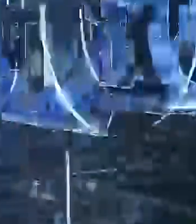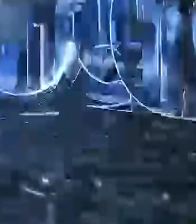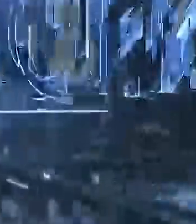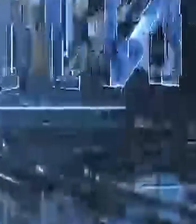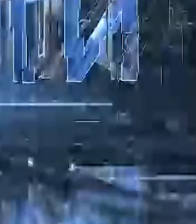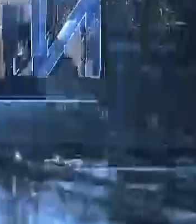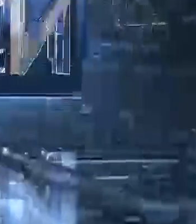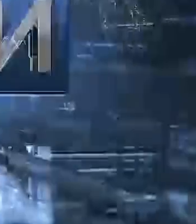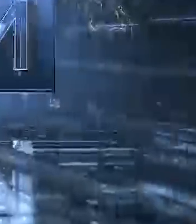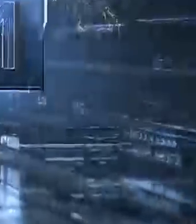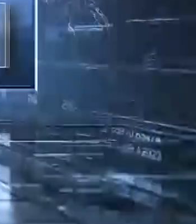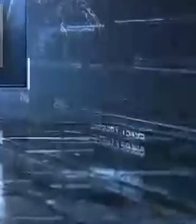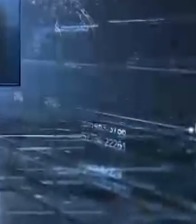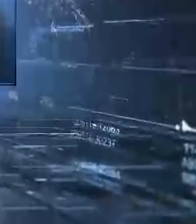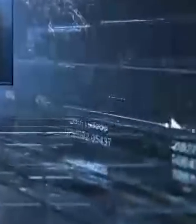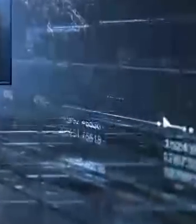МУЗЫКАЛЬНАЯ